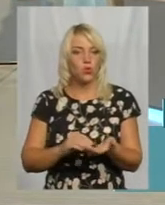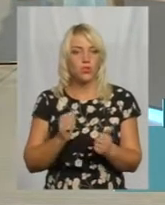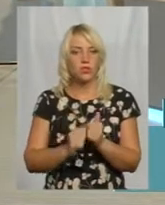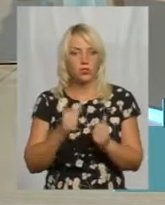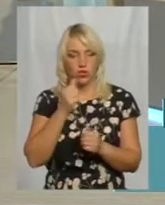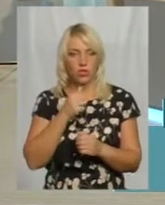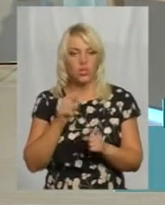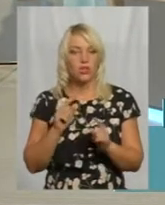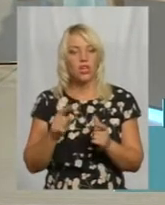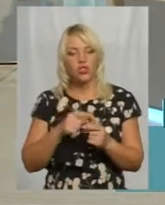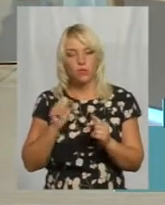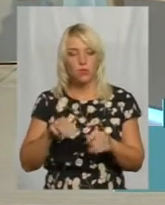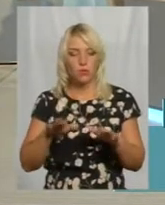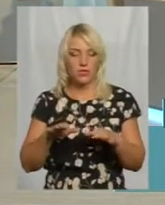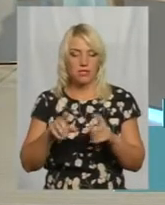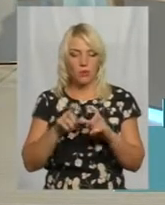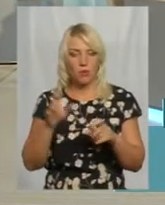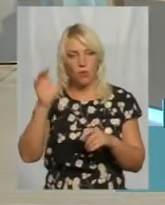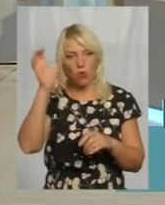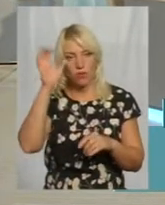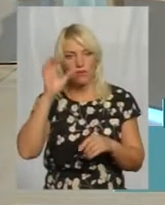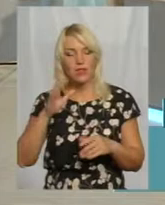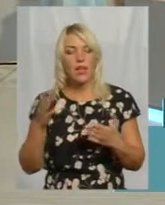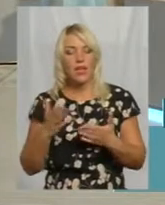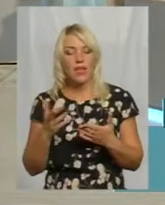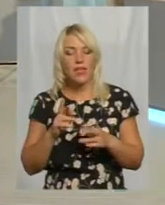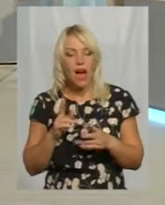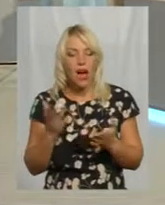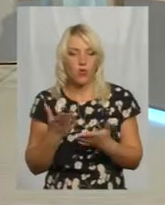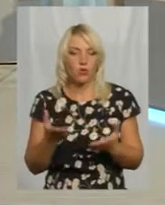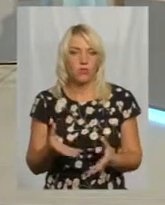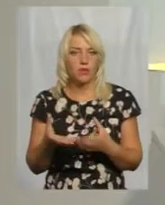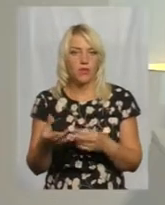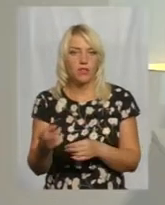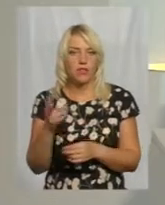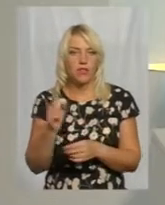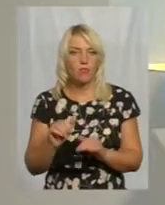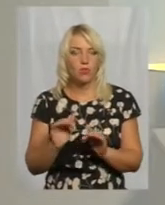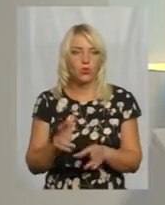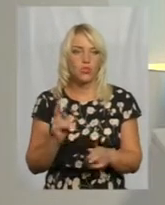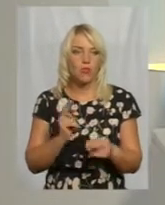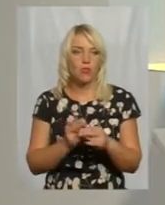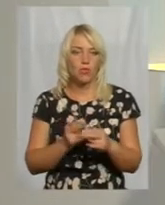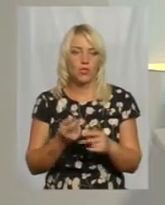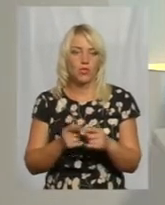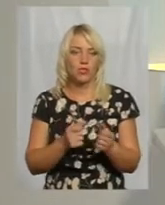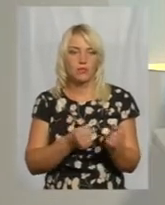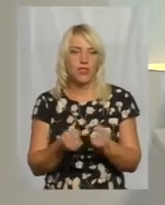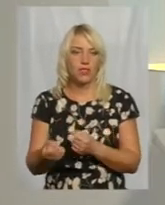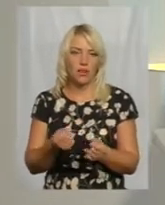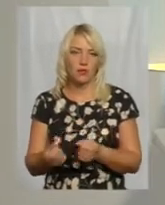чи можуть місцеві департаменти освіти якимось чином впливати на процес, запобігти оцим затримкам?